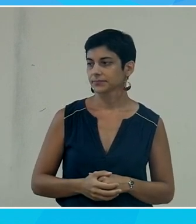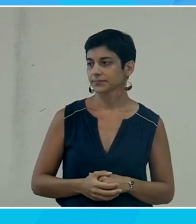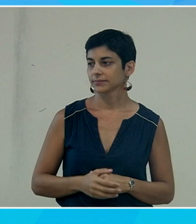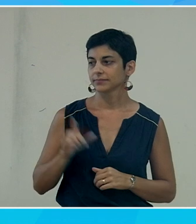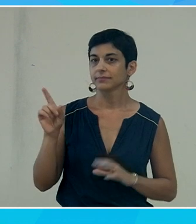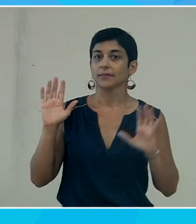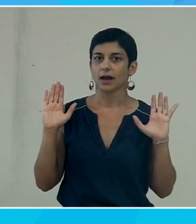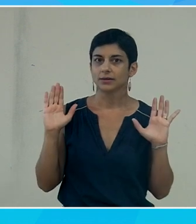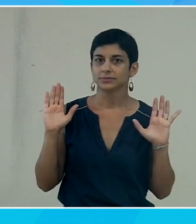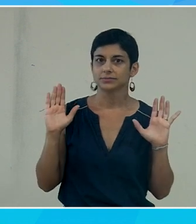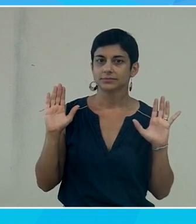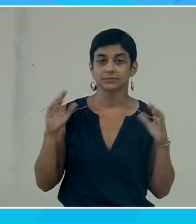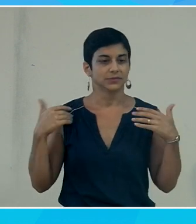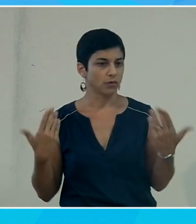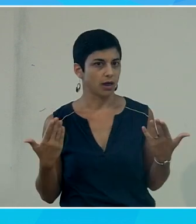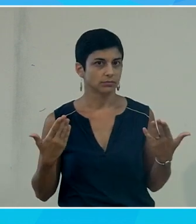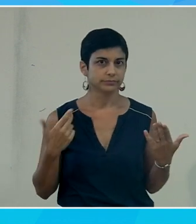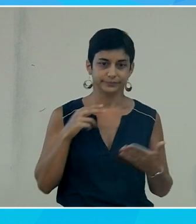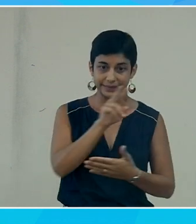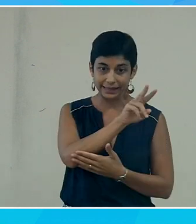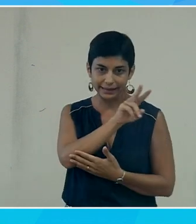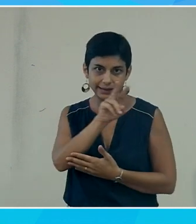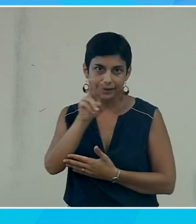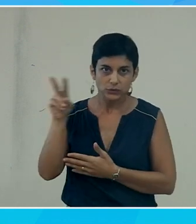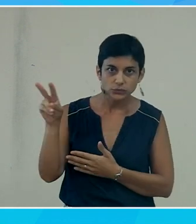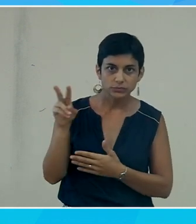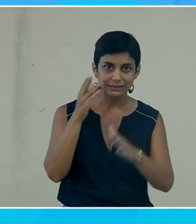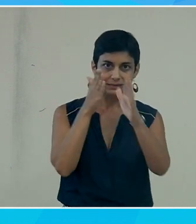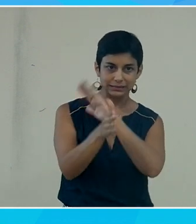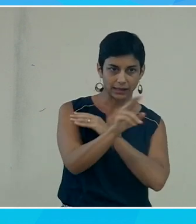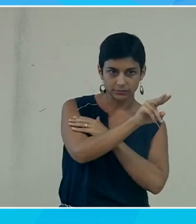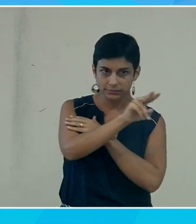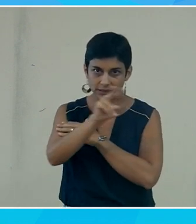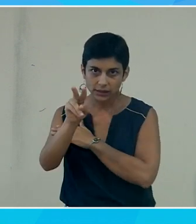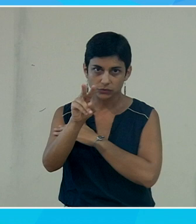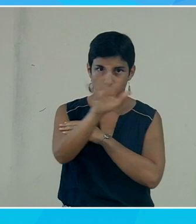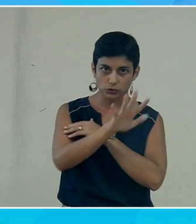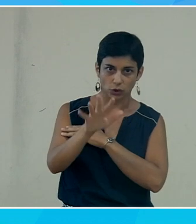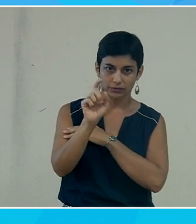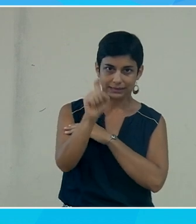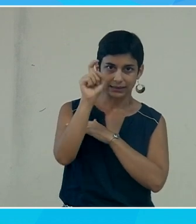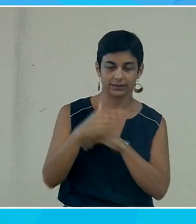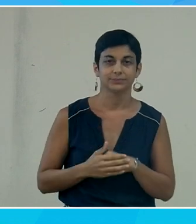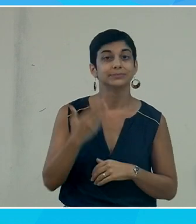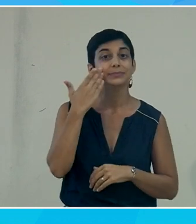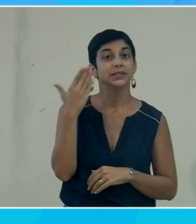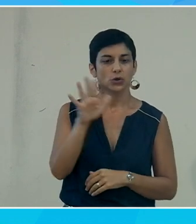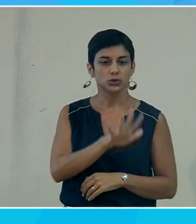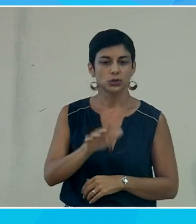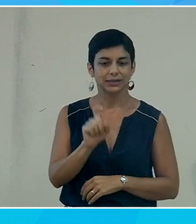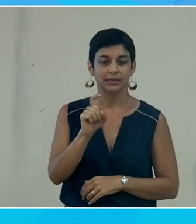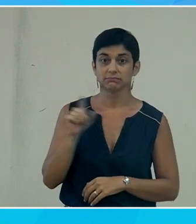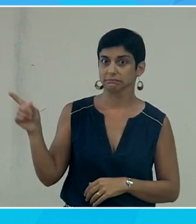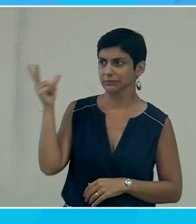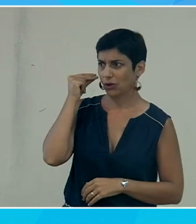Là, on a... Voilà. Et donc, j'ai une lecture en karaoké de la zone que j'ai cliquée. Donc, si je clique une autre zone... Là,